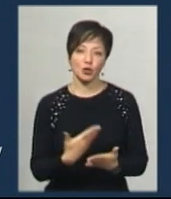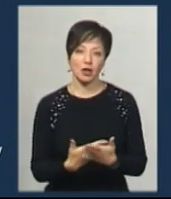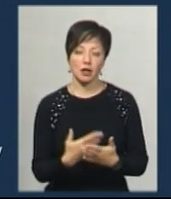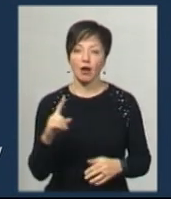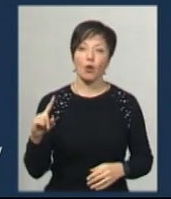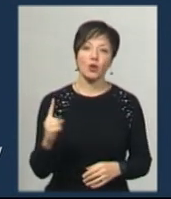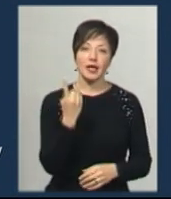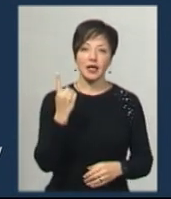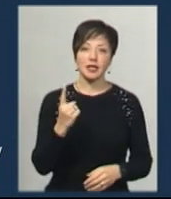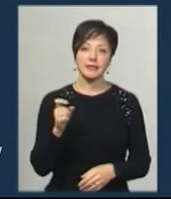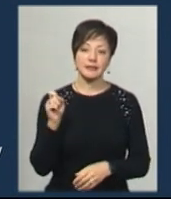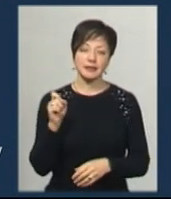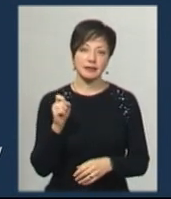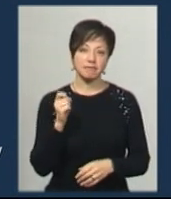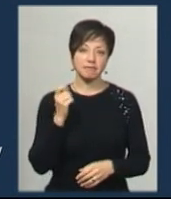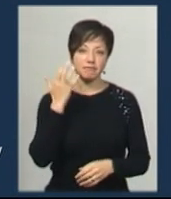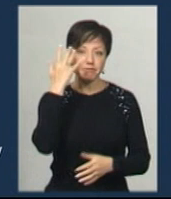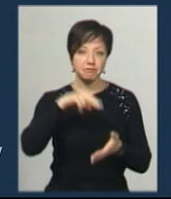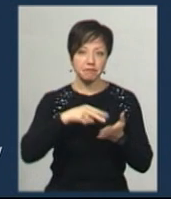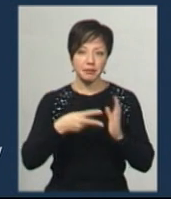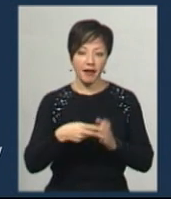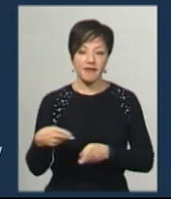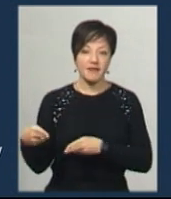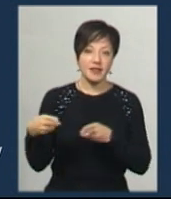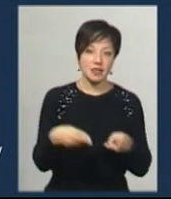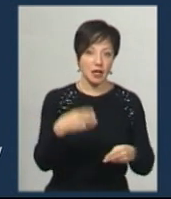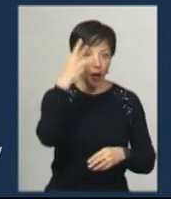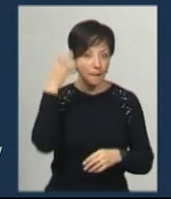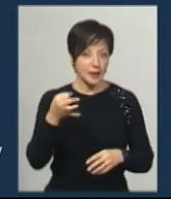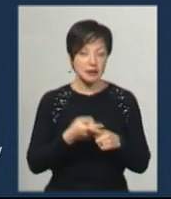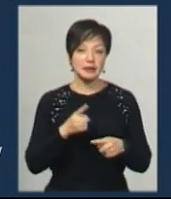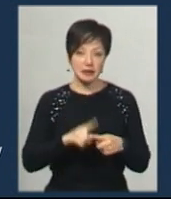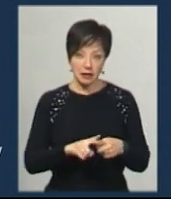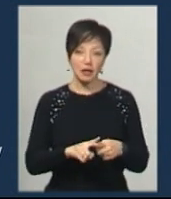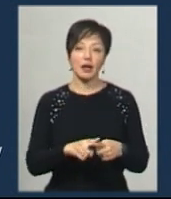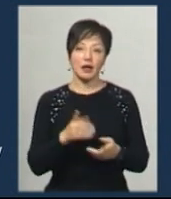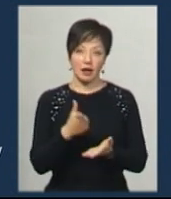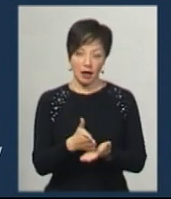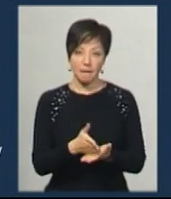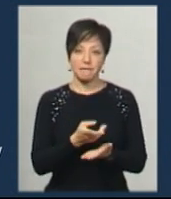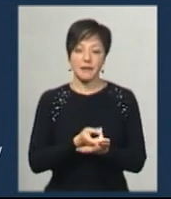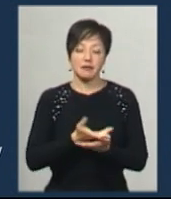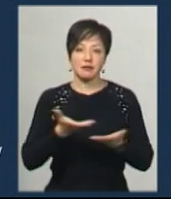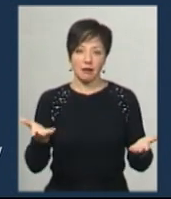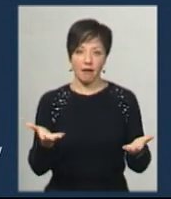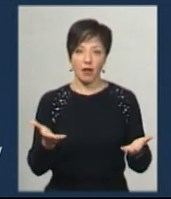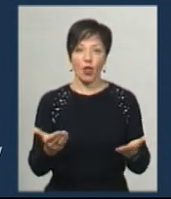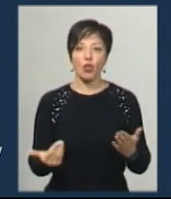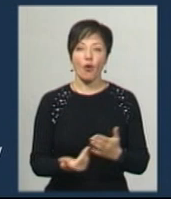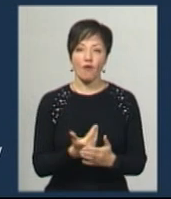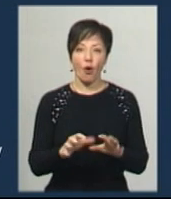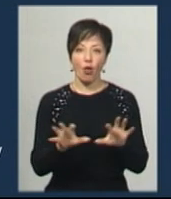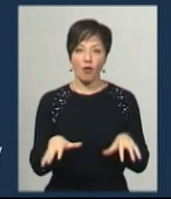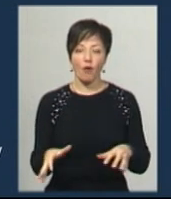функцій цілий візиту президента України на Хмельниччину є якраз представлення нового голови